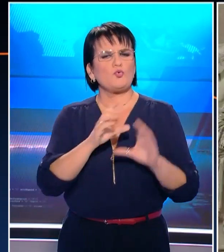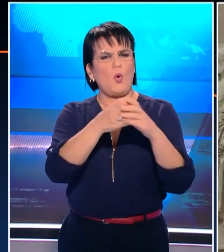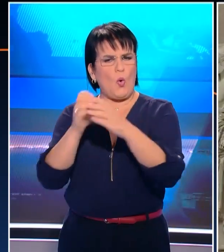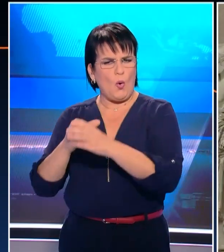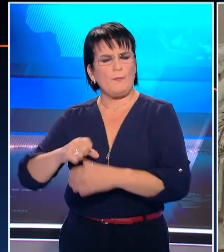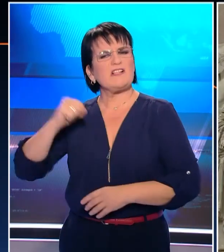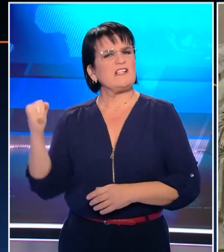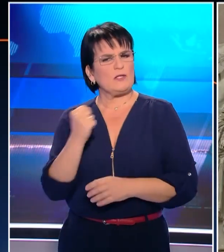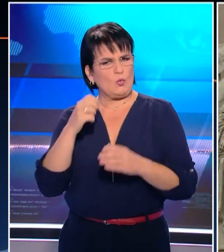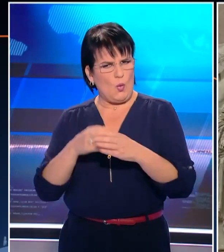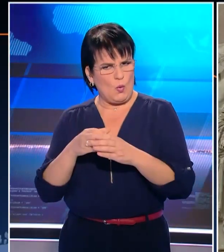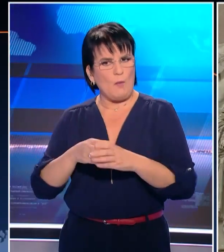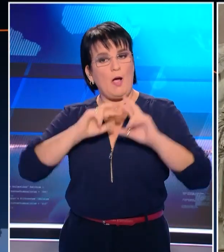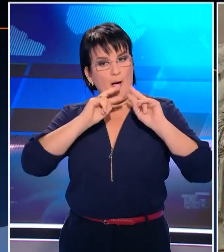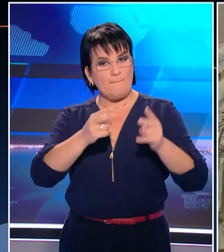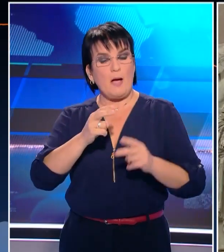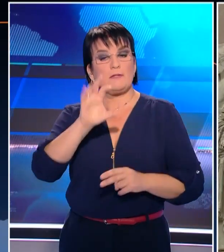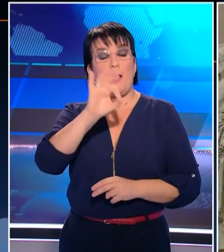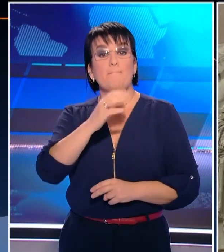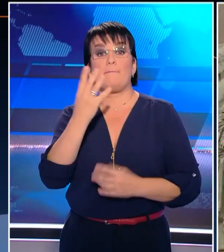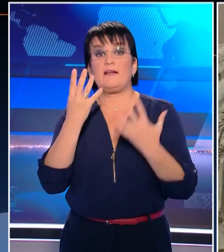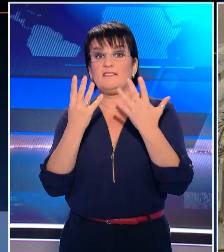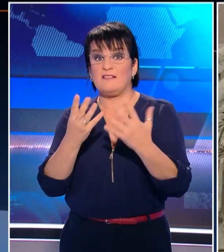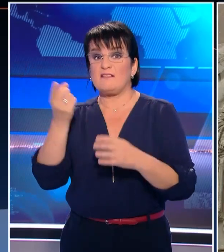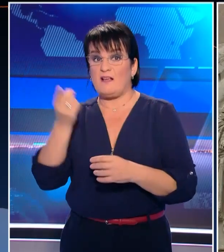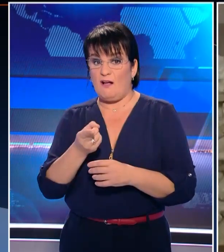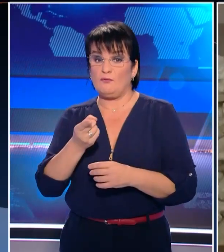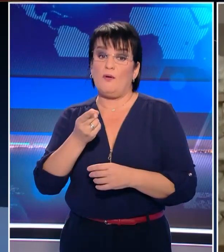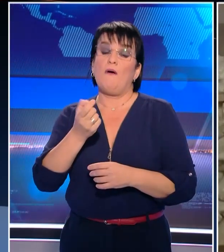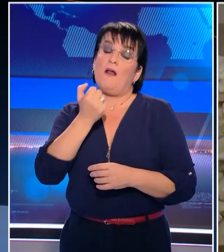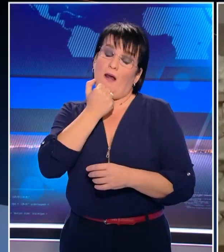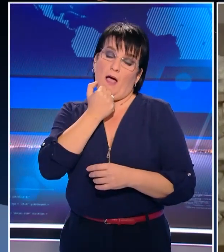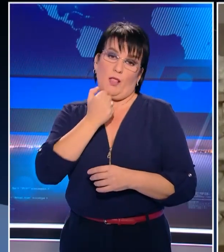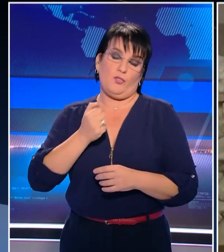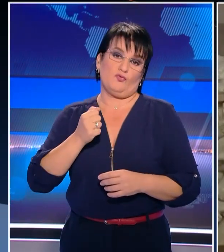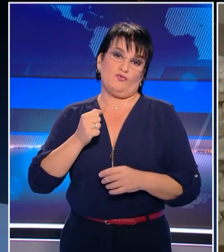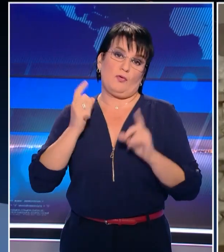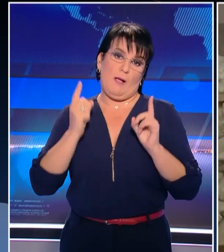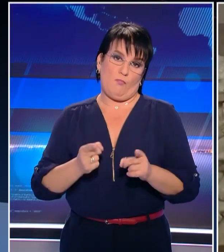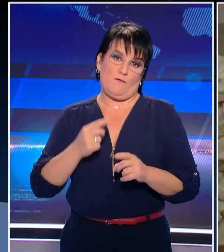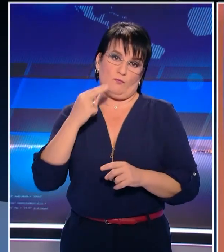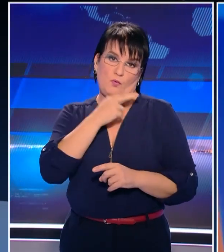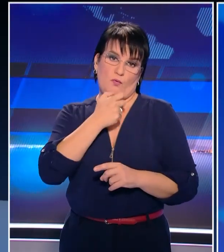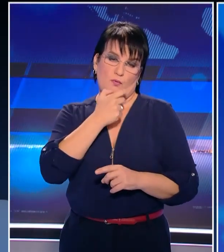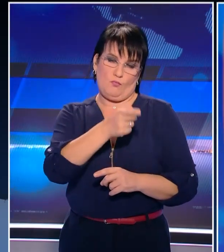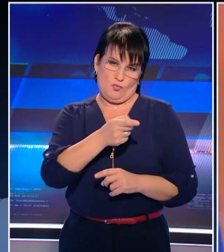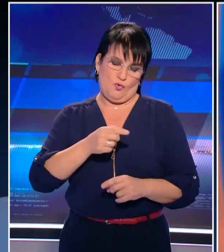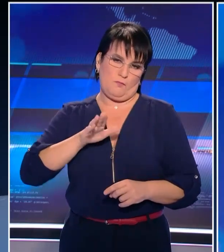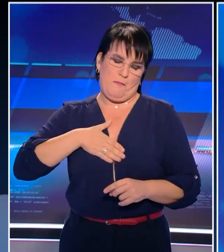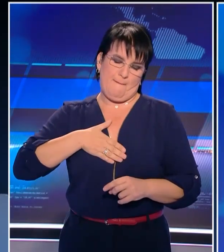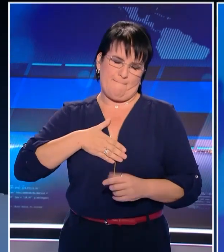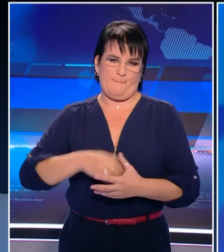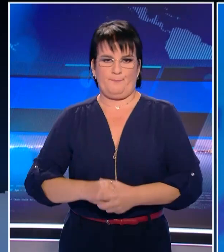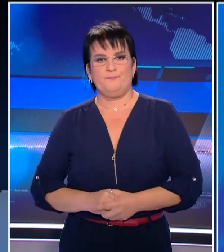και συντηρητικοί. Έχουν απαντήσει σε ποσοστό 59% ότι επρόκειτο για λανθασμένη απόφαση. Για